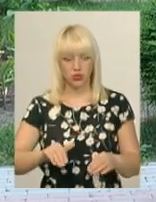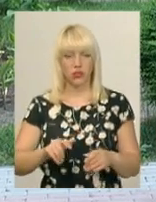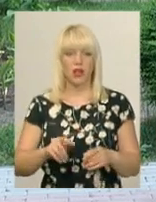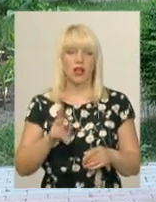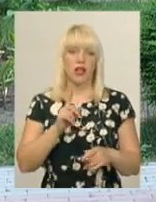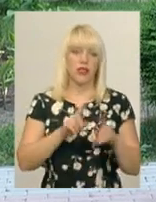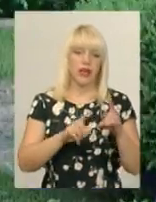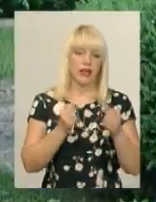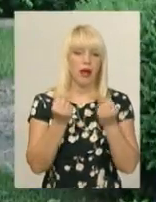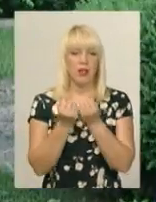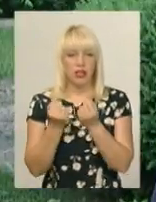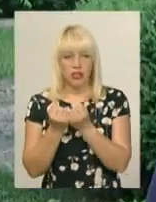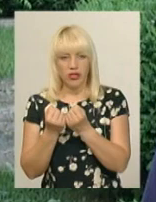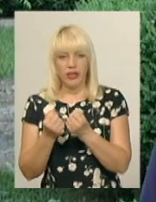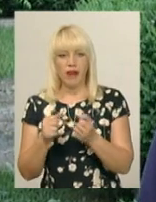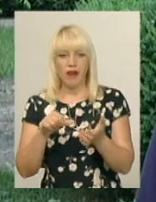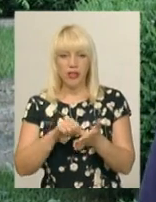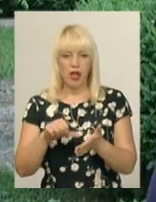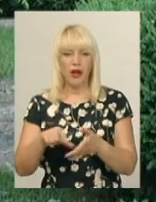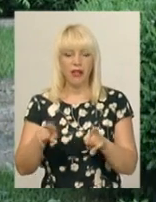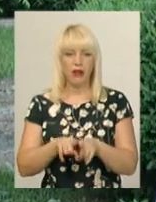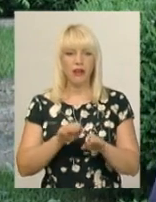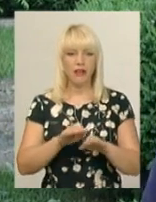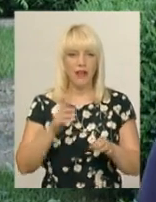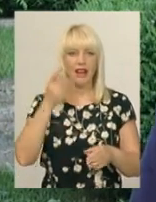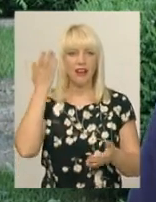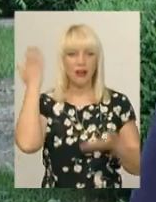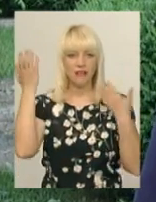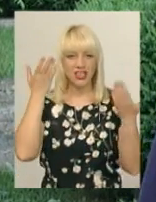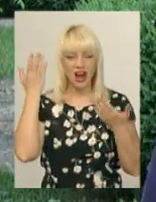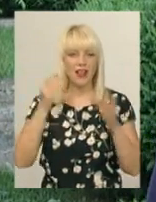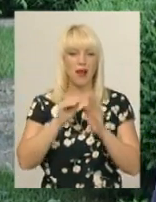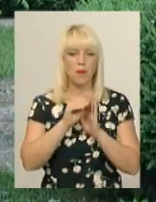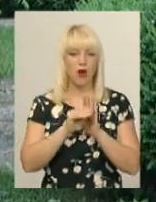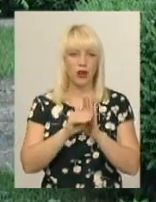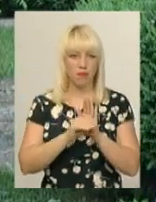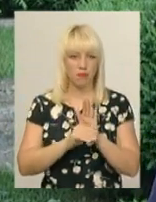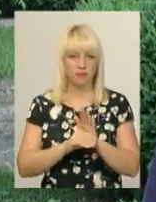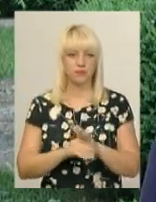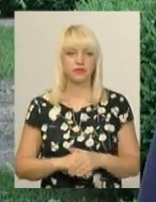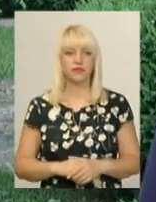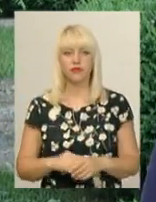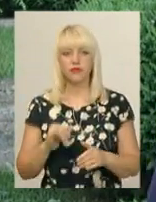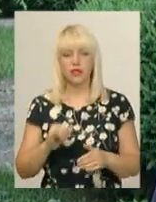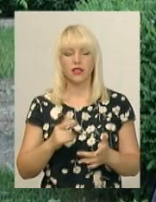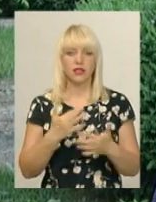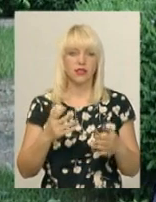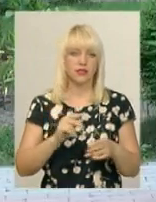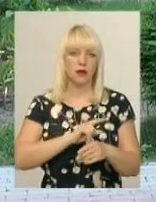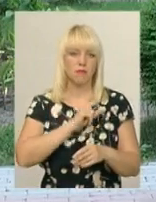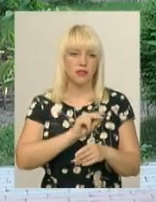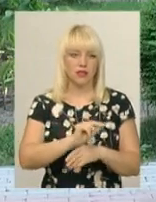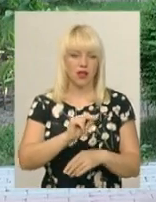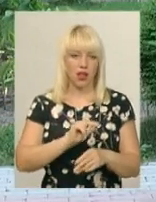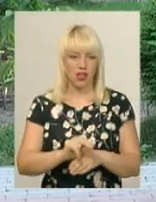близнюків виступи, і також дитяча розважальна програма з аніматорами для діток і різні майстер-класи.